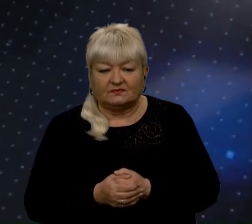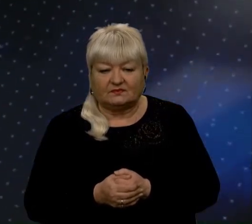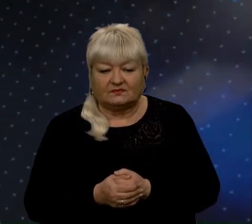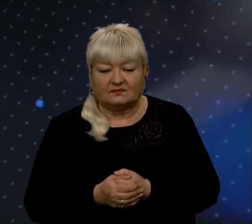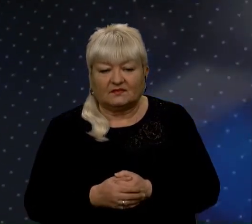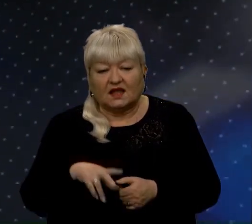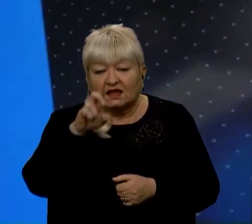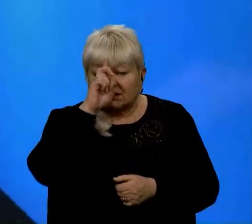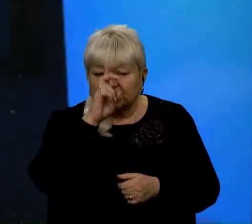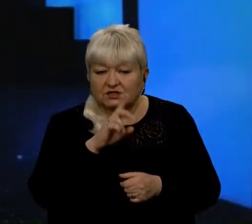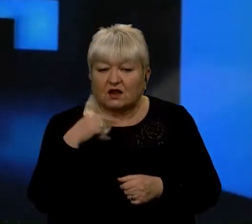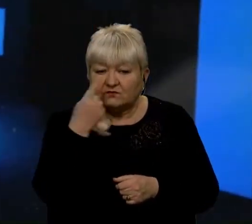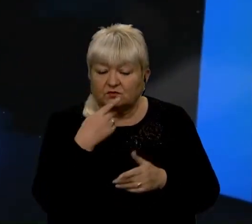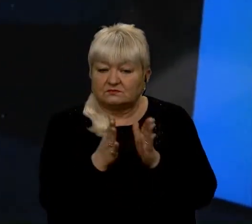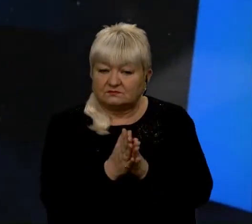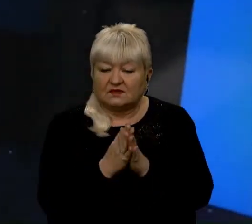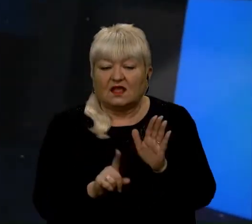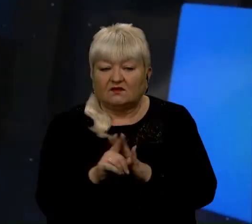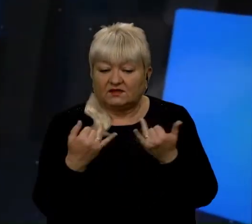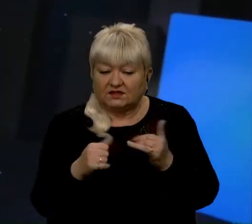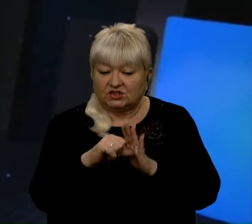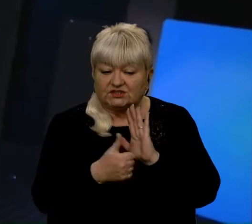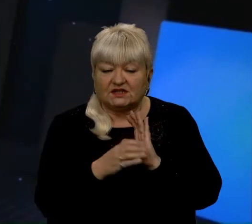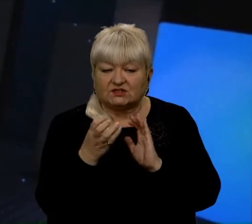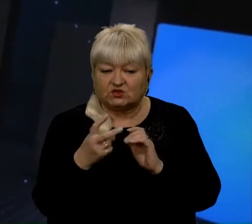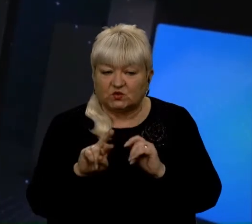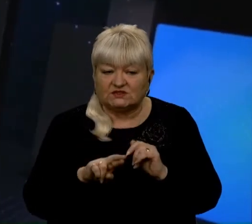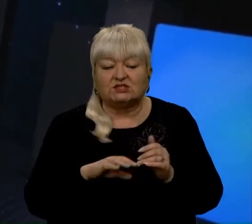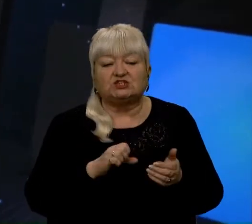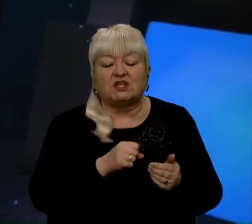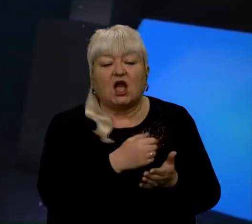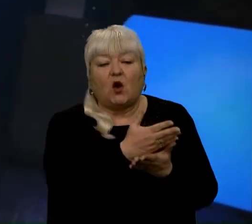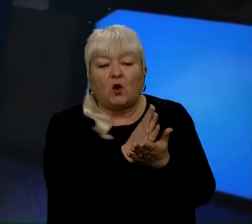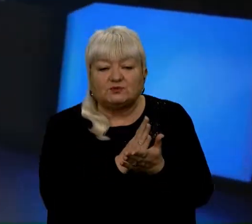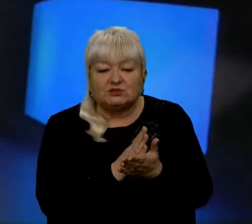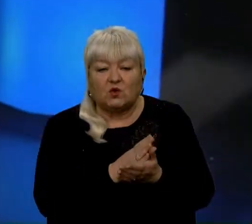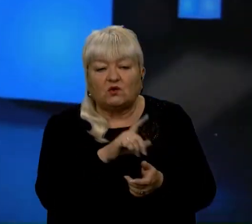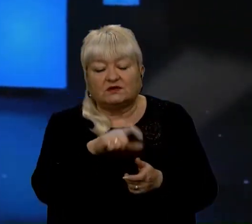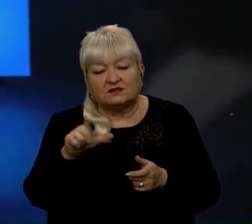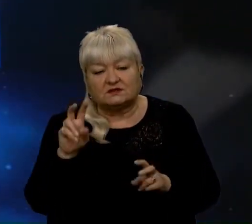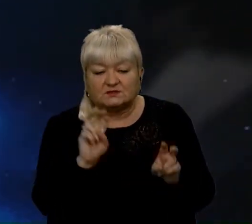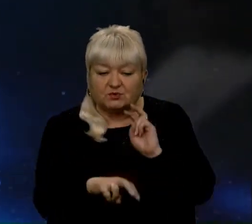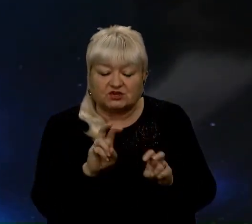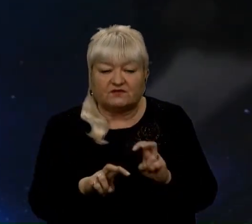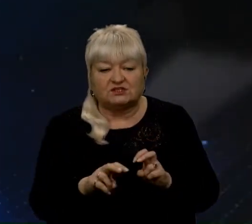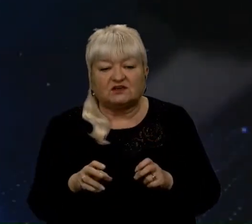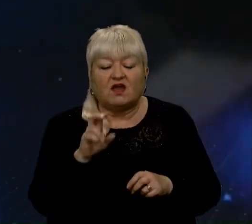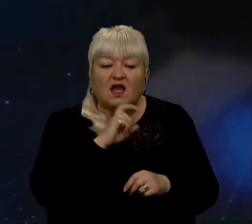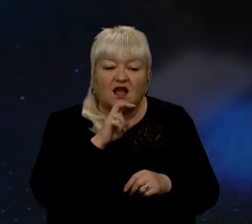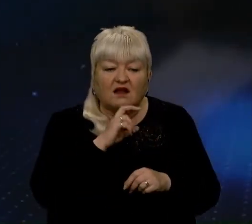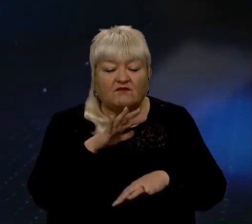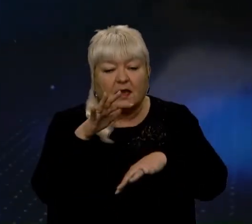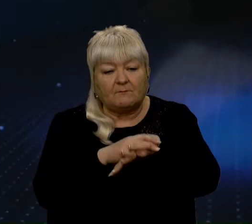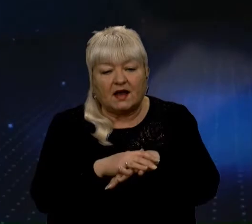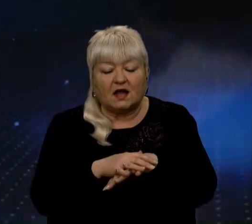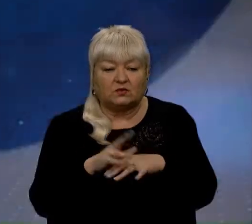Державною, будь ласка, віднині, 16 січня, обслуговувати споживачів. Чи то в кафе, чи в банку, чи в салоні краси мають